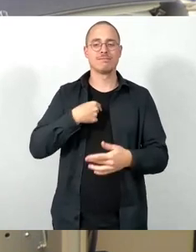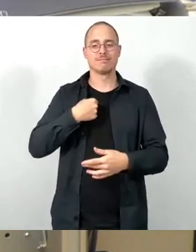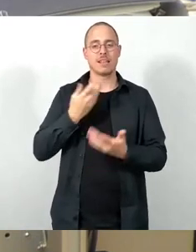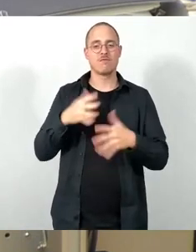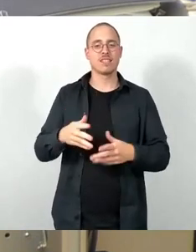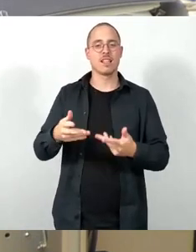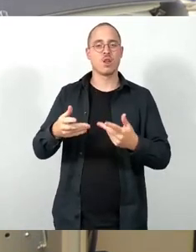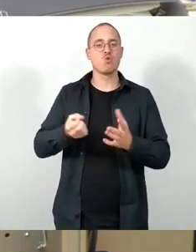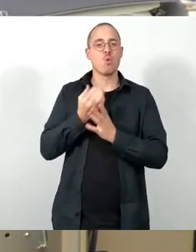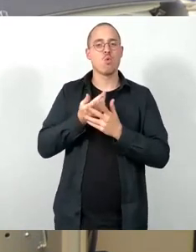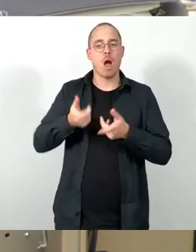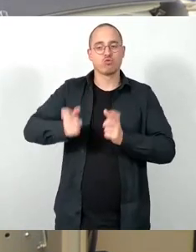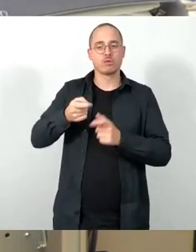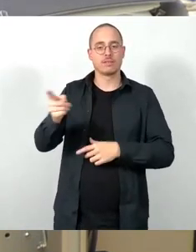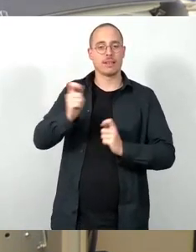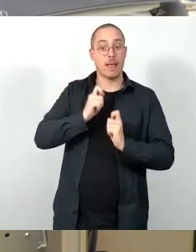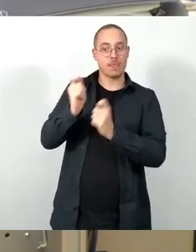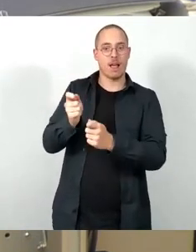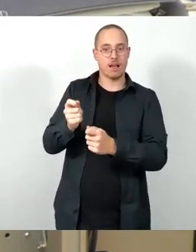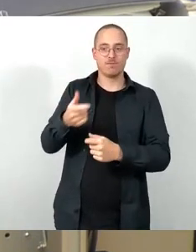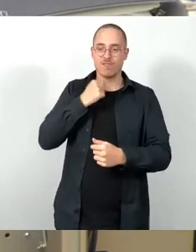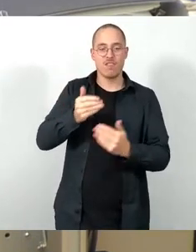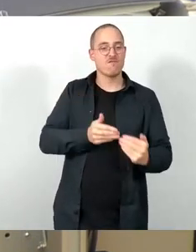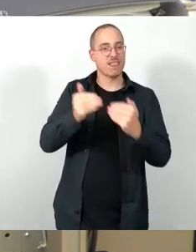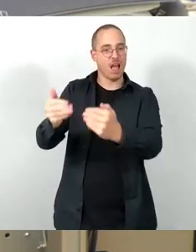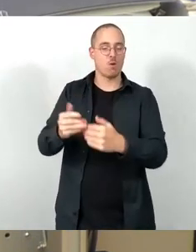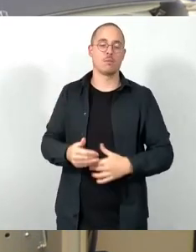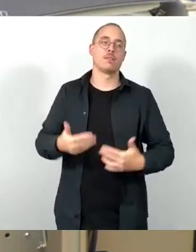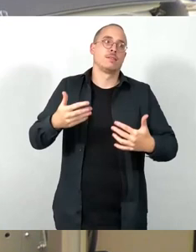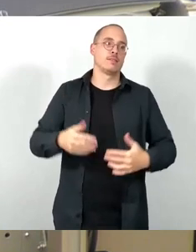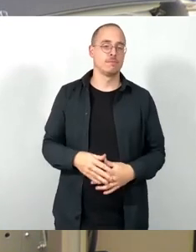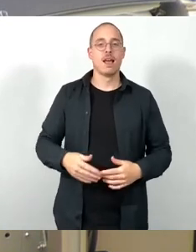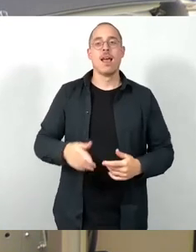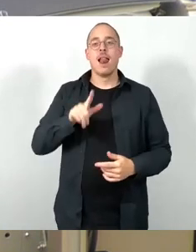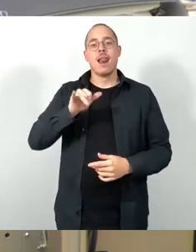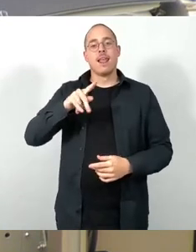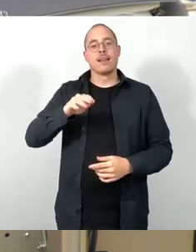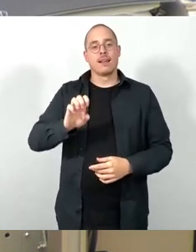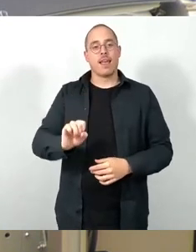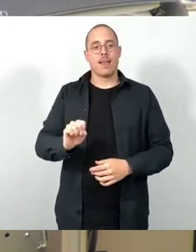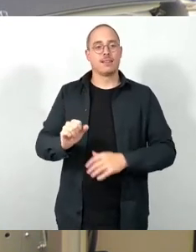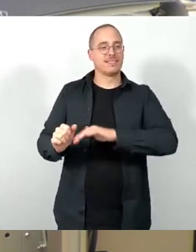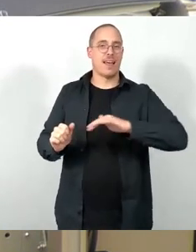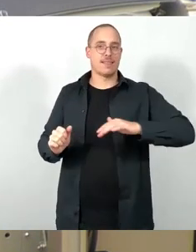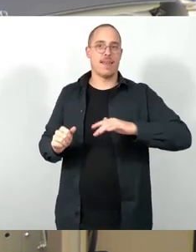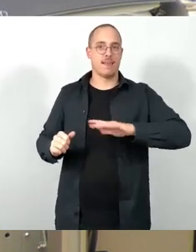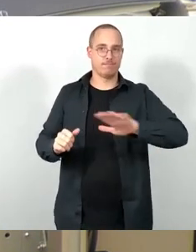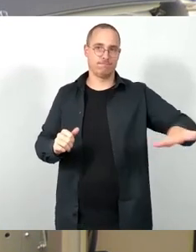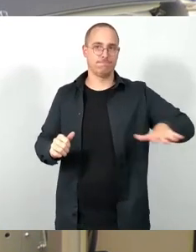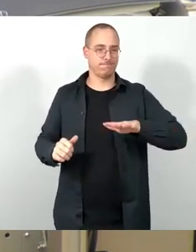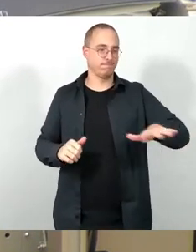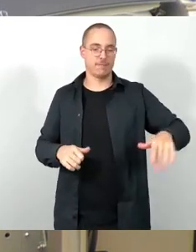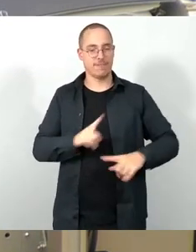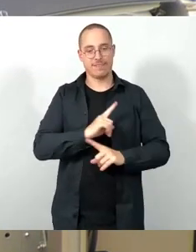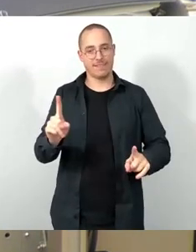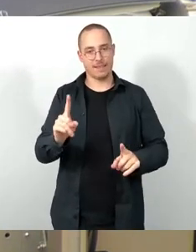Aber leider Gottes war die linke Ratsseite nicht bereit, dieser Vertragung zuzustimmen. Worum geht es? Wir haben eine Vorlage,